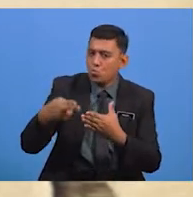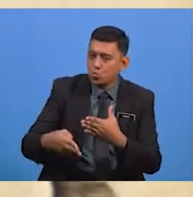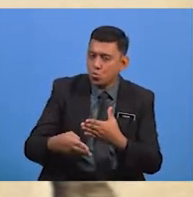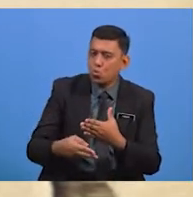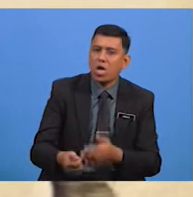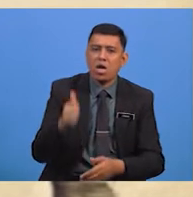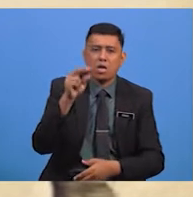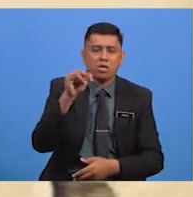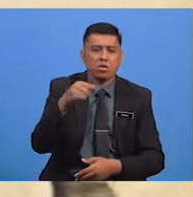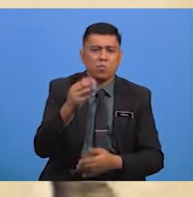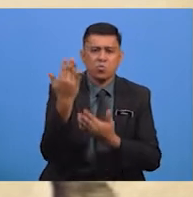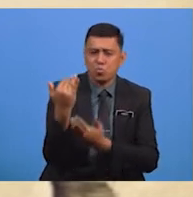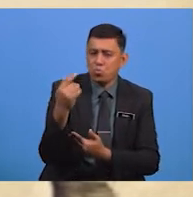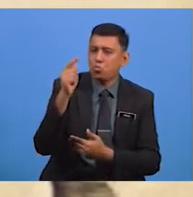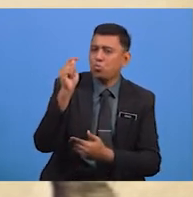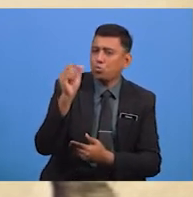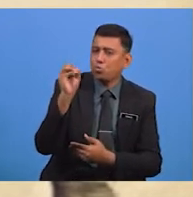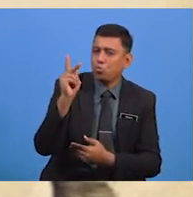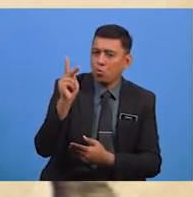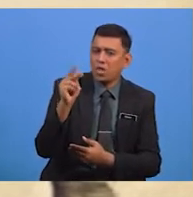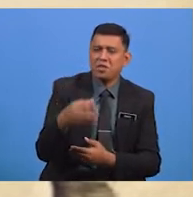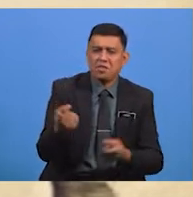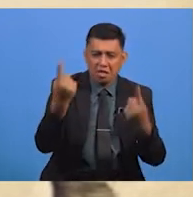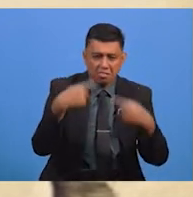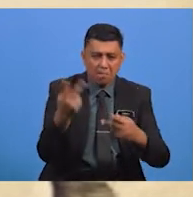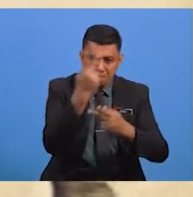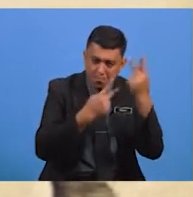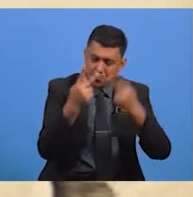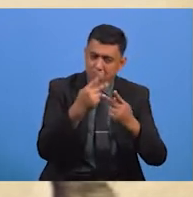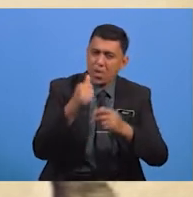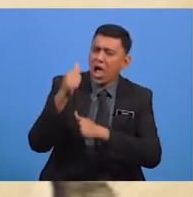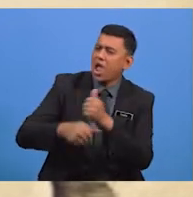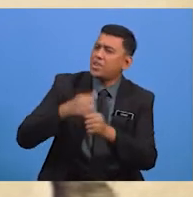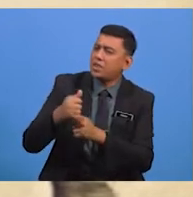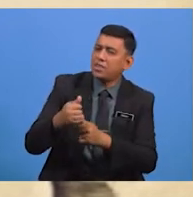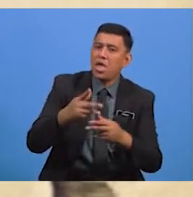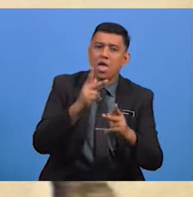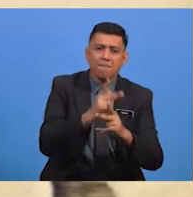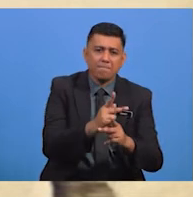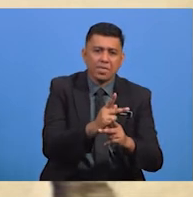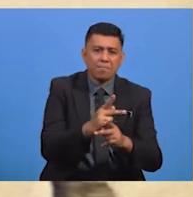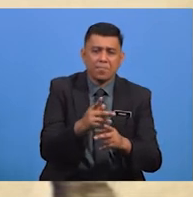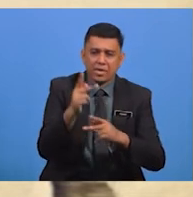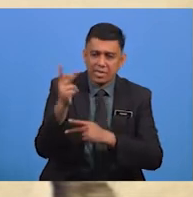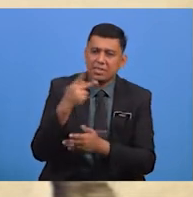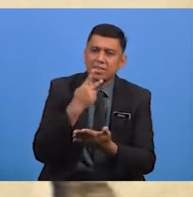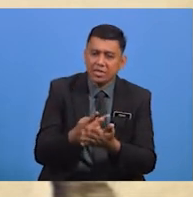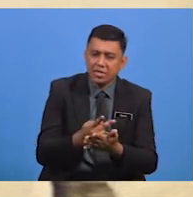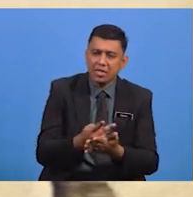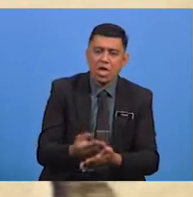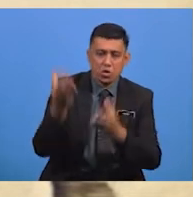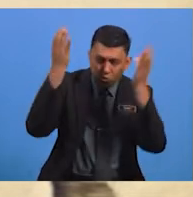Menunggu Tok Adi Datang Berkunjung Adab Dikendung Pekerti Dijunjung